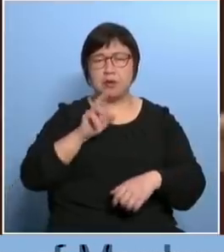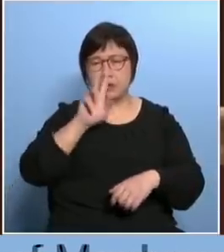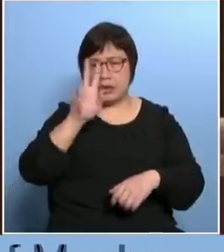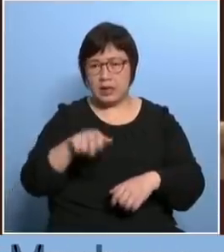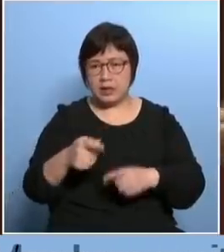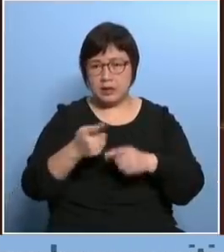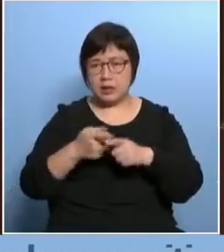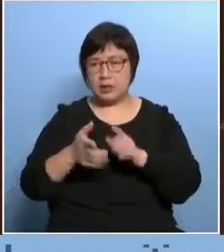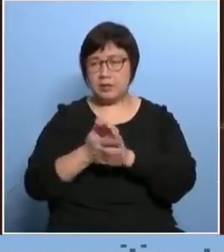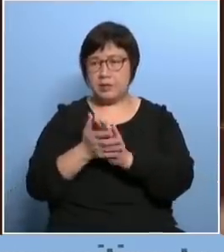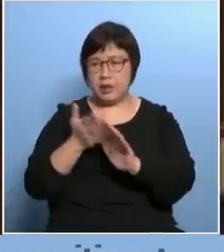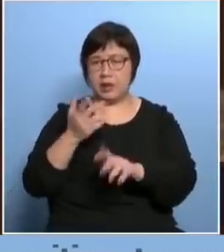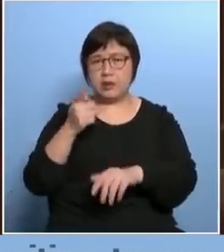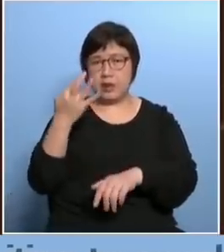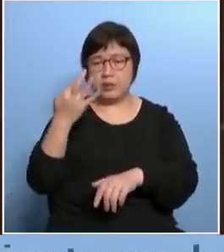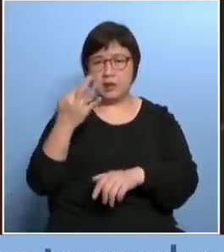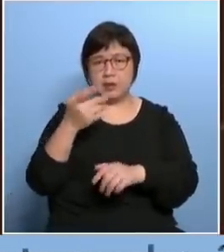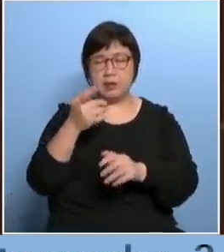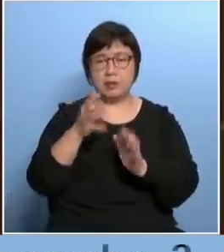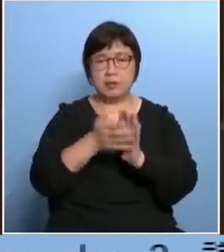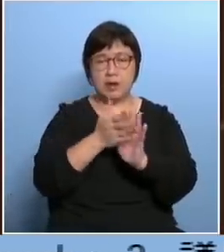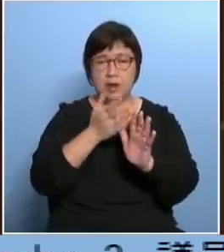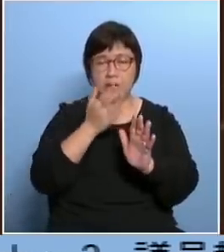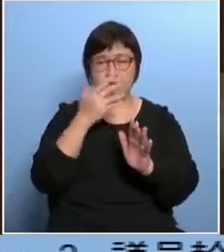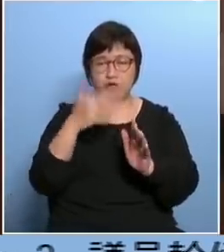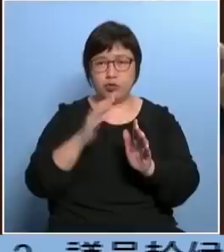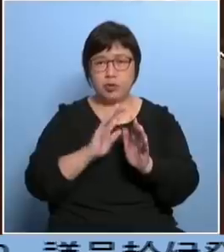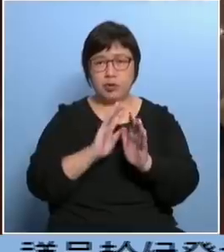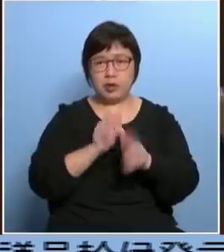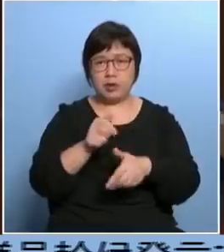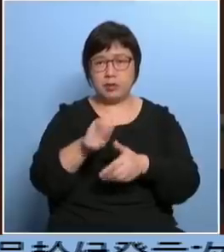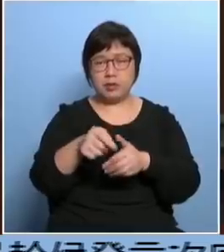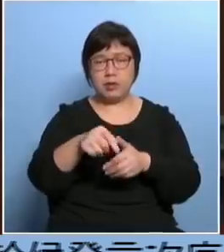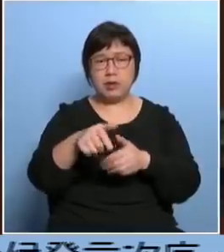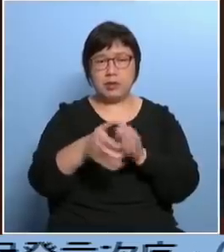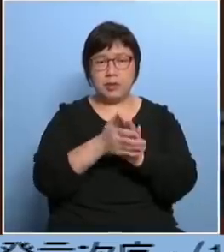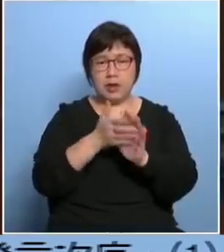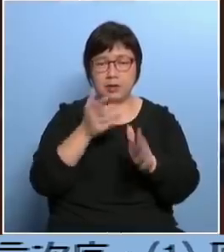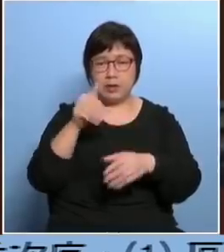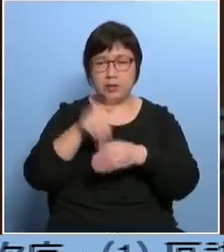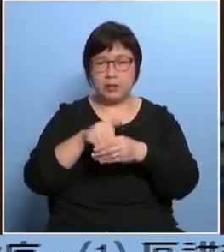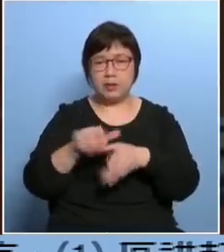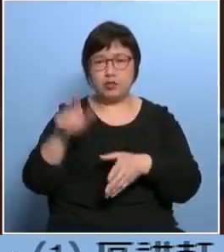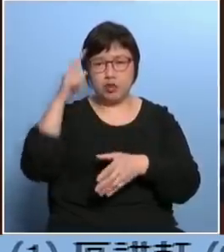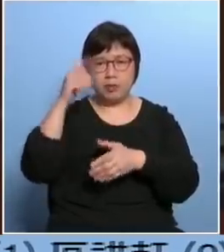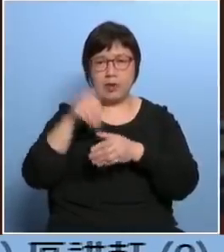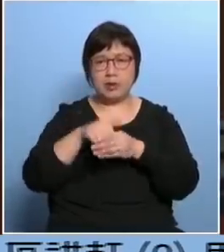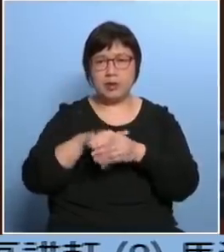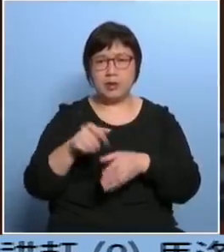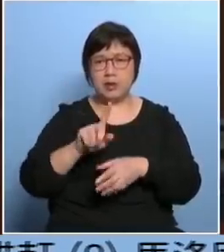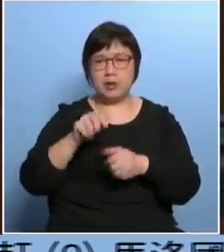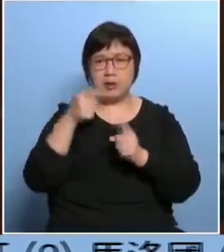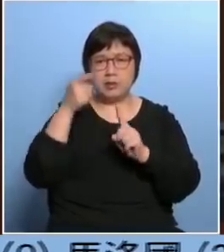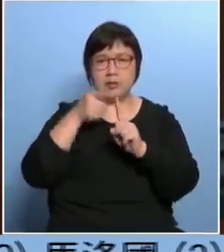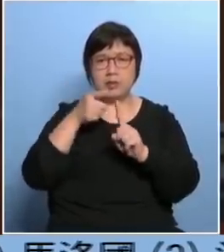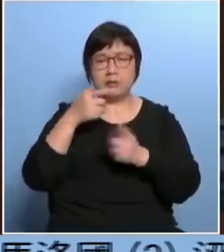真的原来有个人他排了三次队我真的看到很多人排了三次队他不是为了投票排三次队不是为了投票他为排队他为何排队的